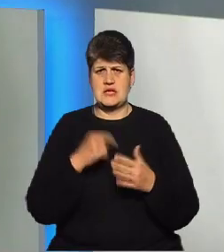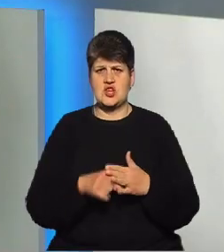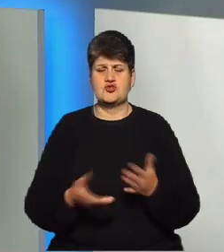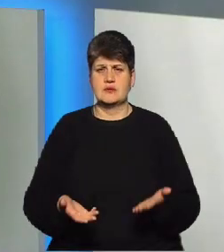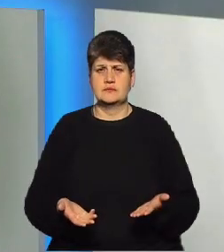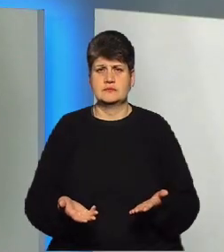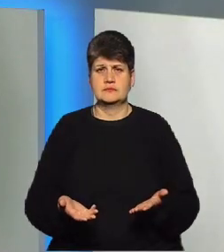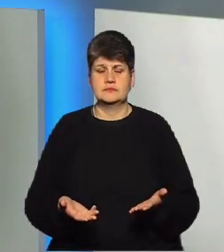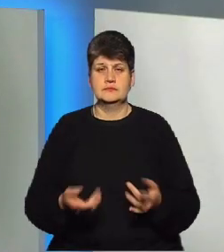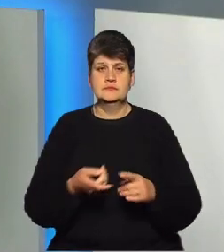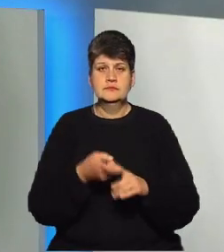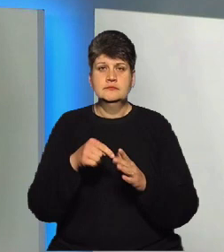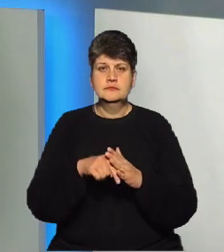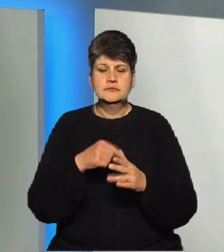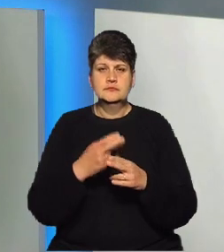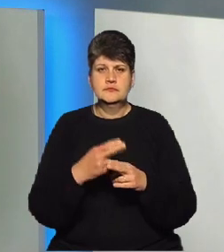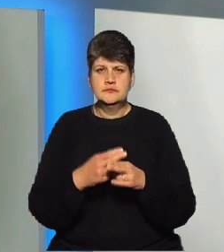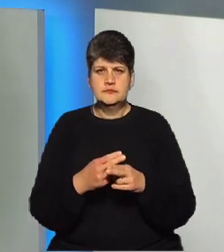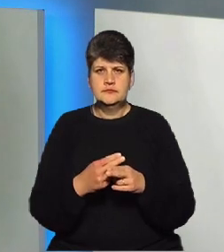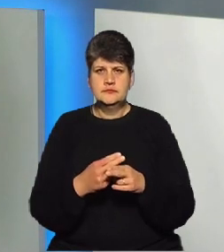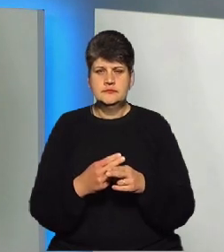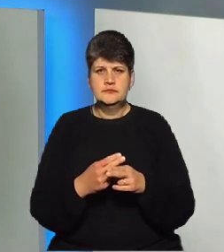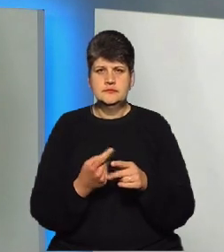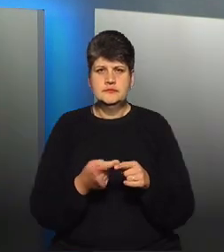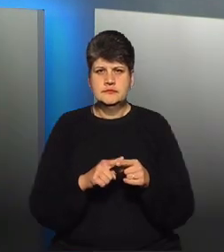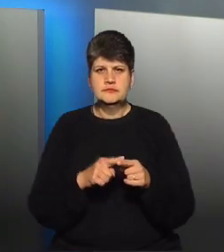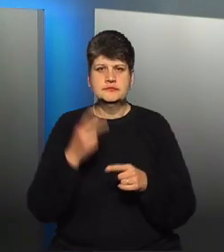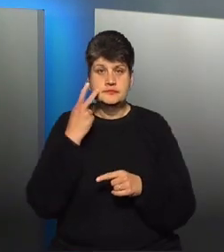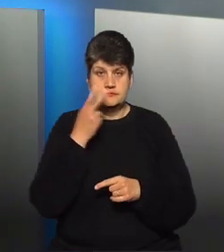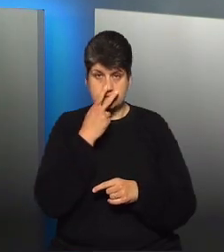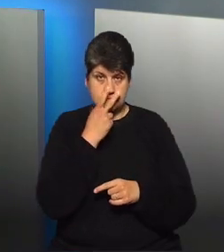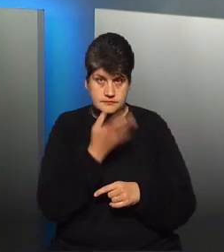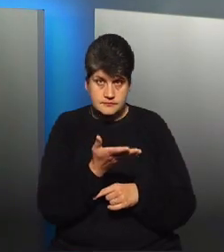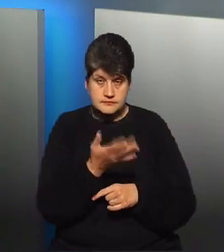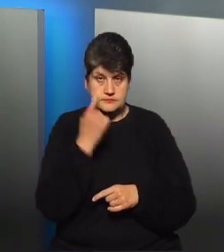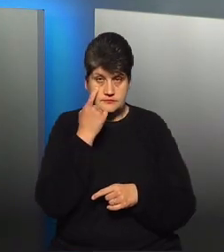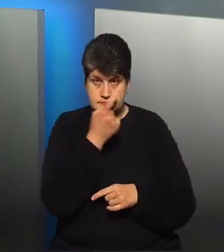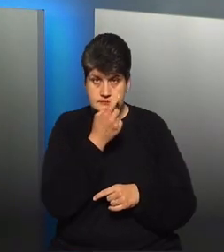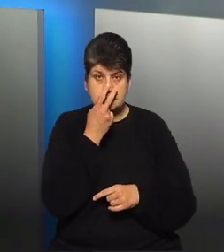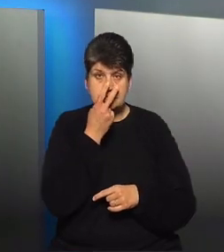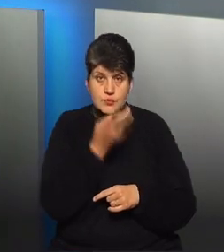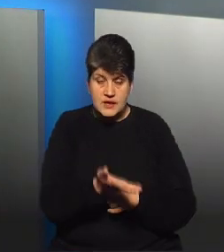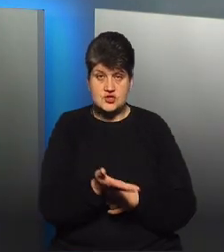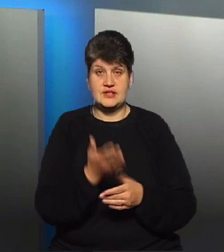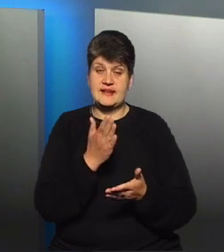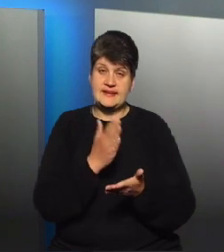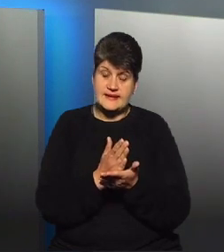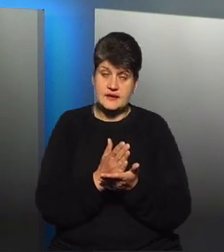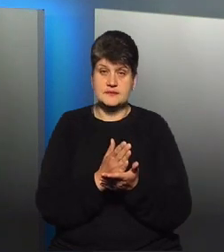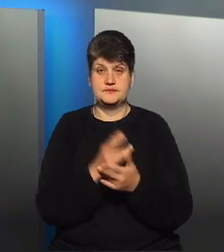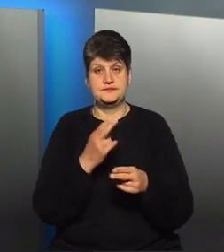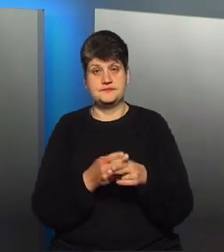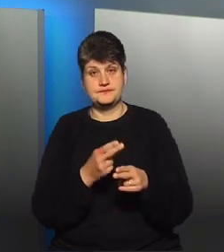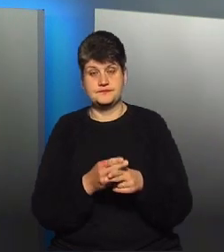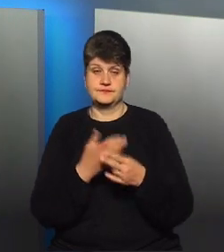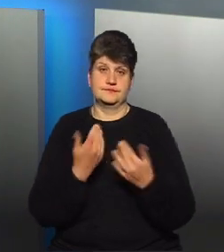Стосовно вмісту заліза, ви це завжди органами чуття людини побачите. Тобто, зором своїм ви побачите, чи вона має високий місць далечінь.